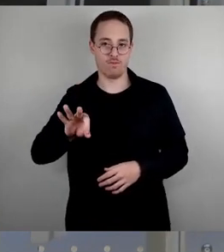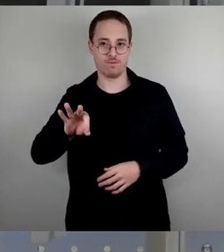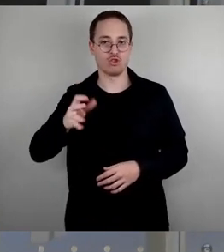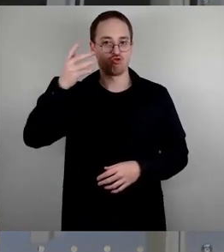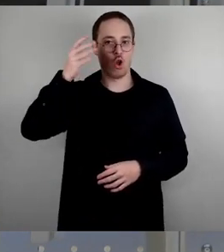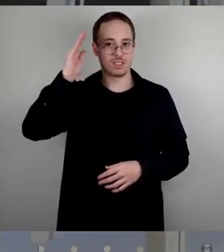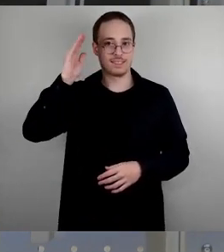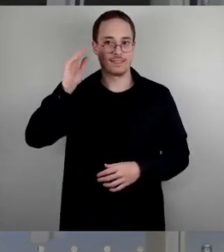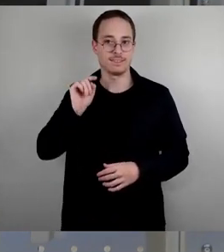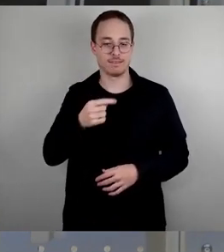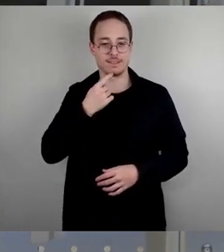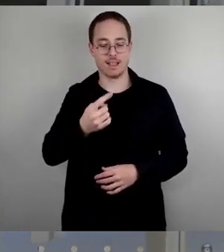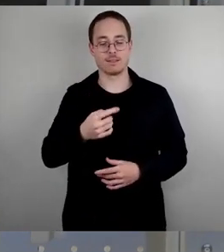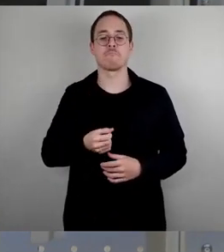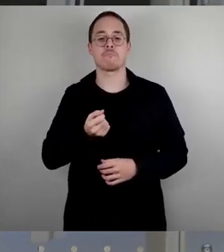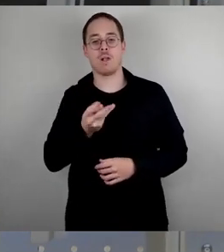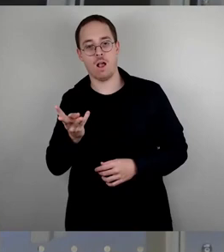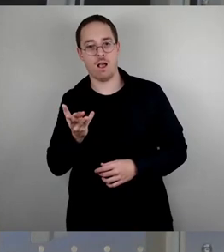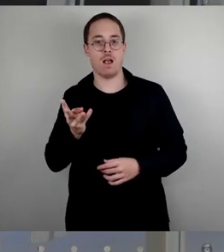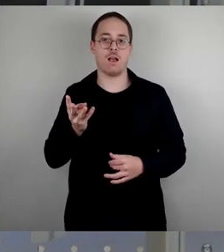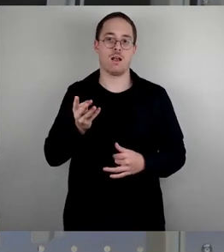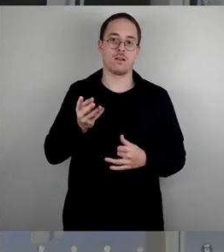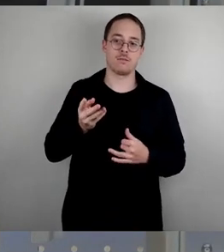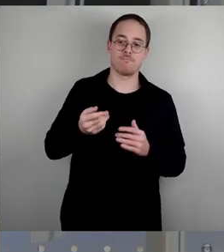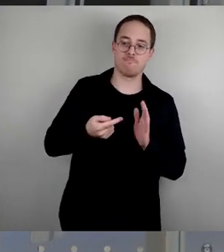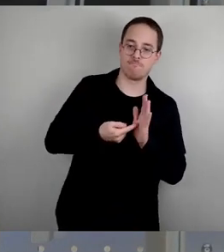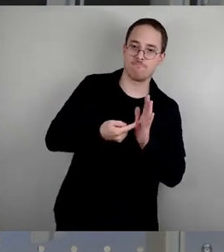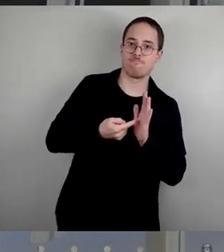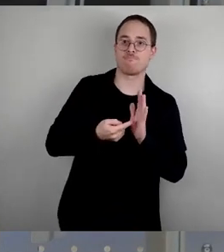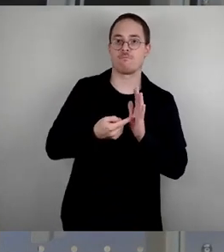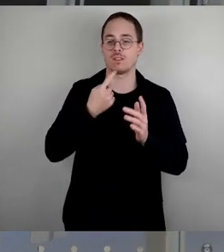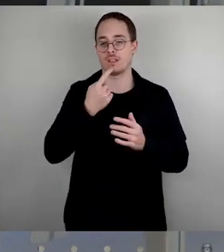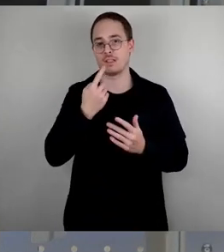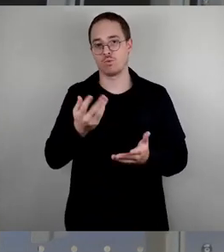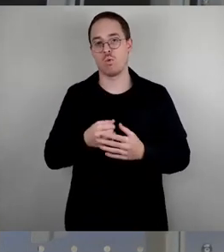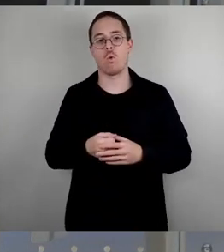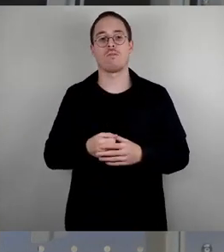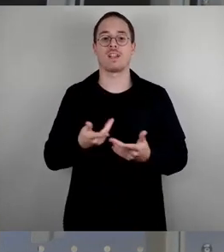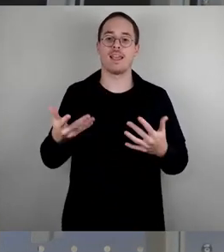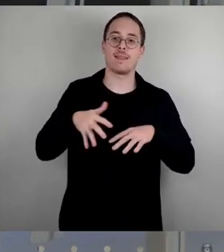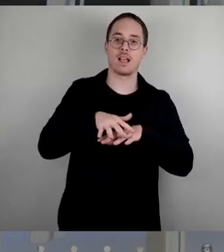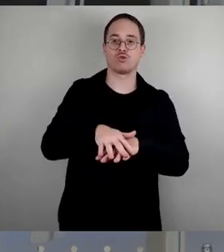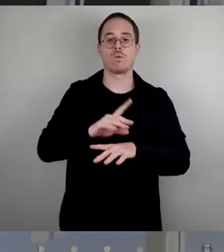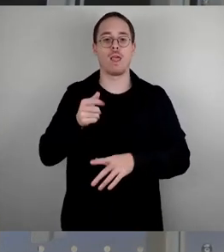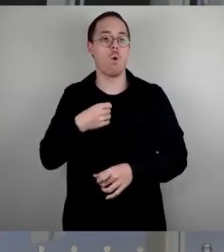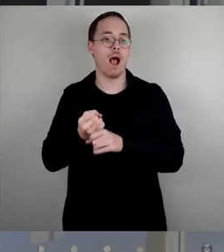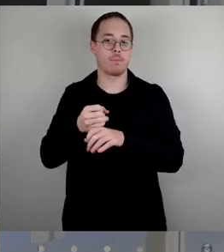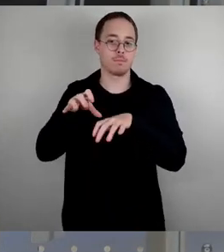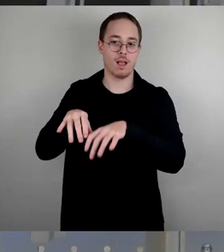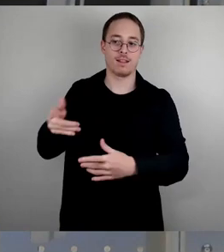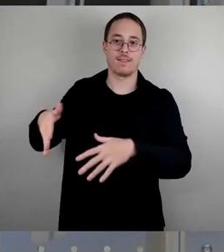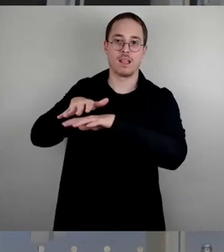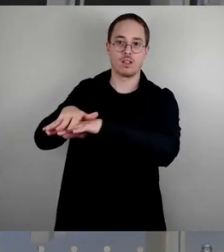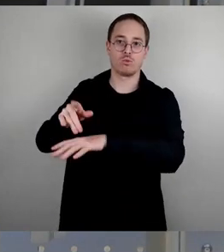gemacht, vor allem im Bereich Integration, auch in den Arbeitsmarkt, möchte der Bund mehr unterstützen und diese Unterstützung wird jetzt auch gebraucht.